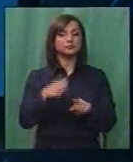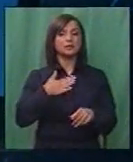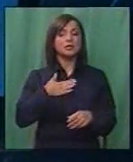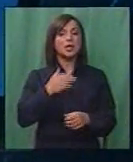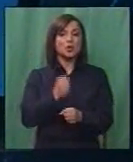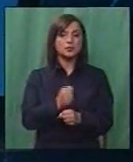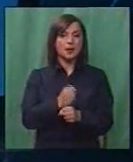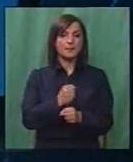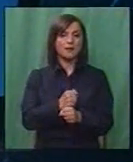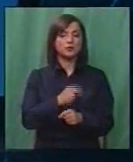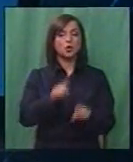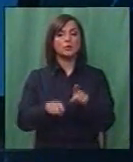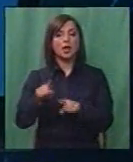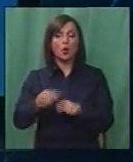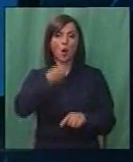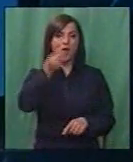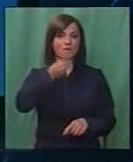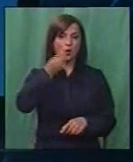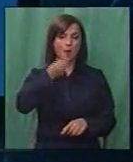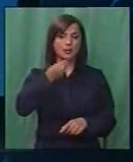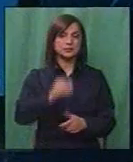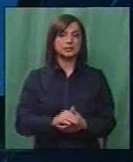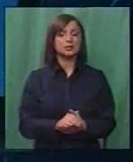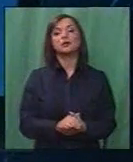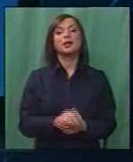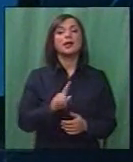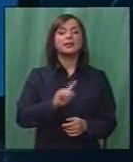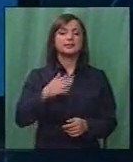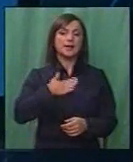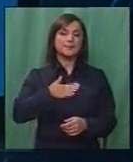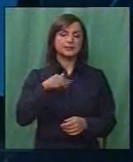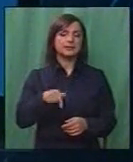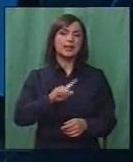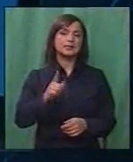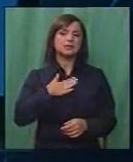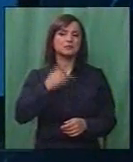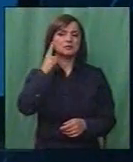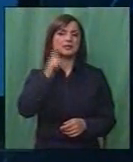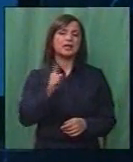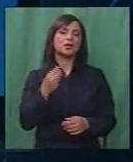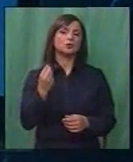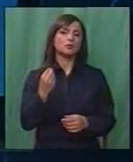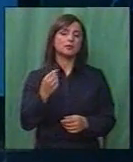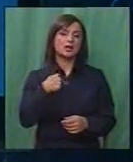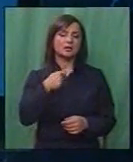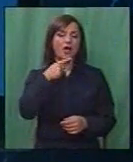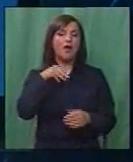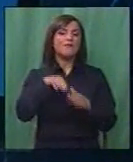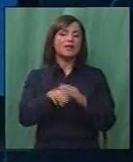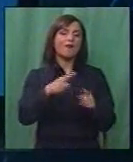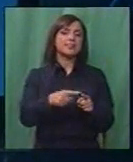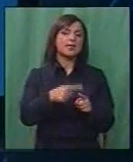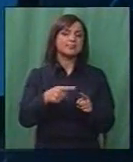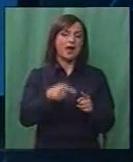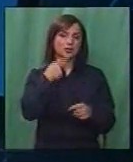није сме го направили со неколку информацији. Не би сакал сија да сметам дека не, да навлегувам